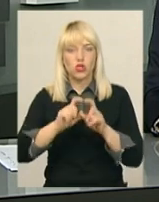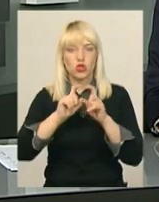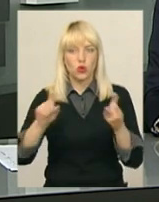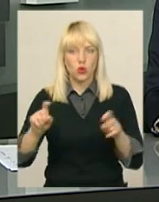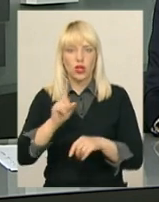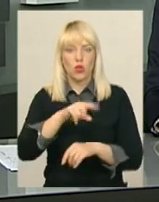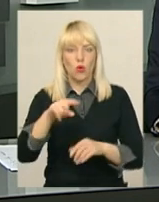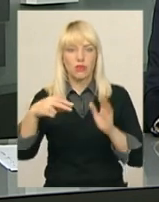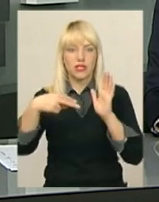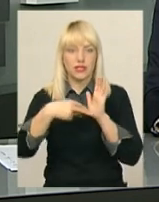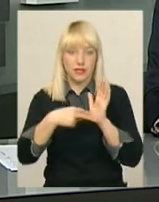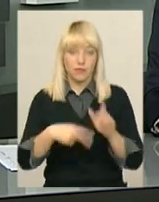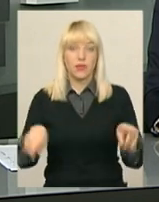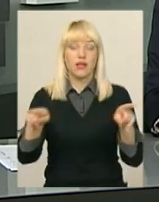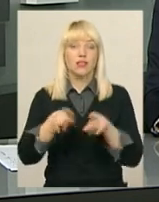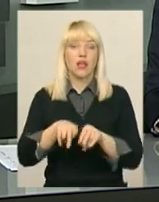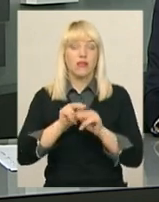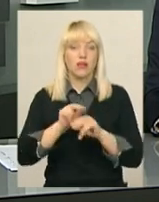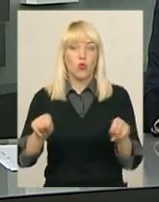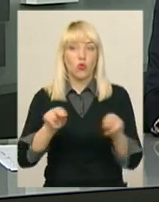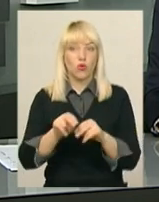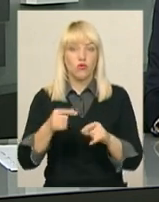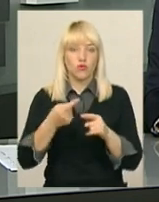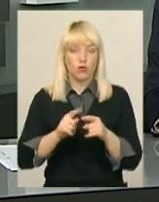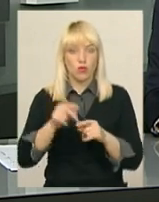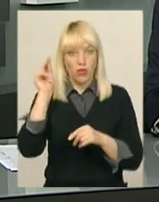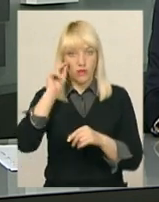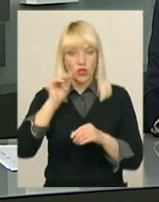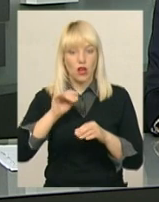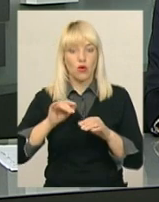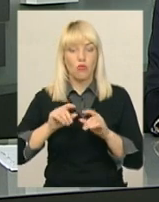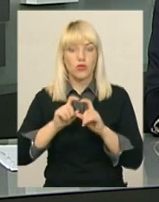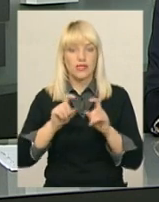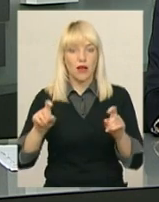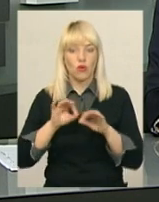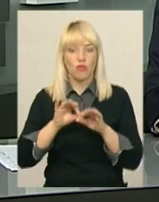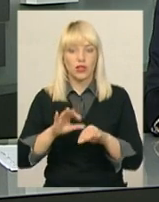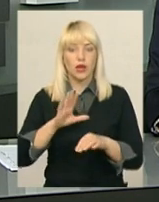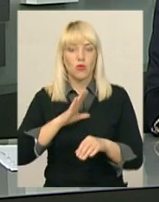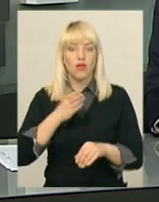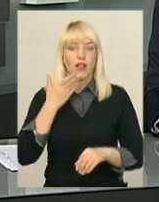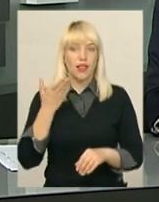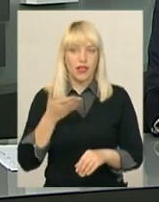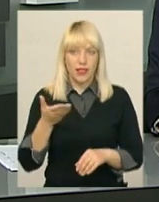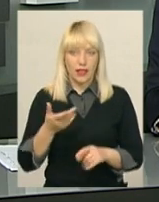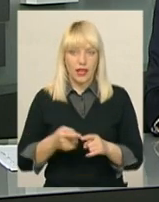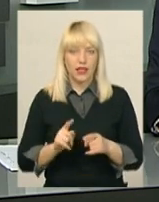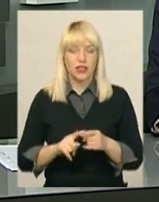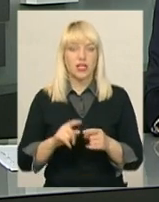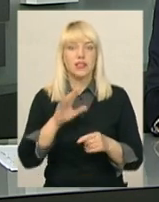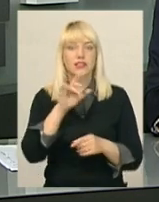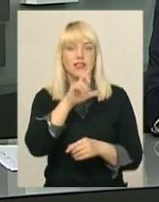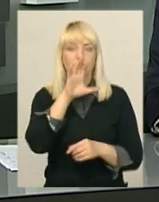школи номер 7. Такий урок у цьому навчальному закладі провели вперше. Лектором був суддя з робочої якості Кінологічного Союзу